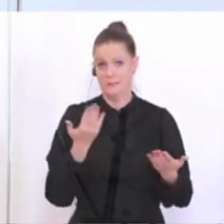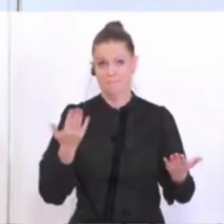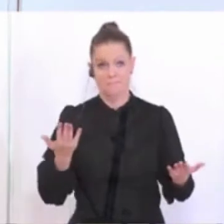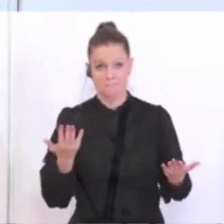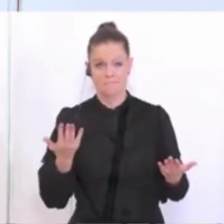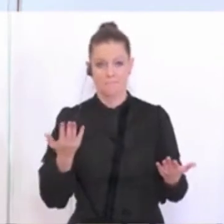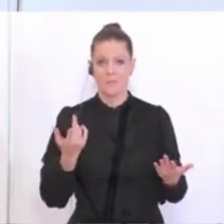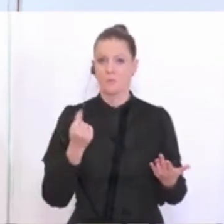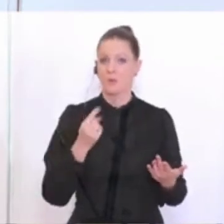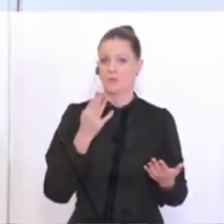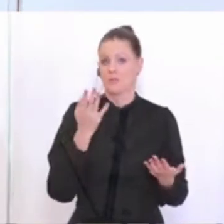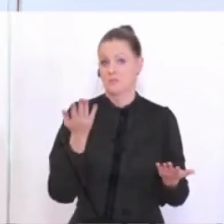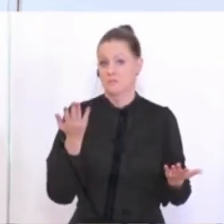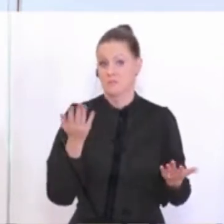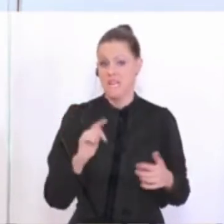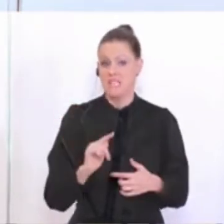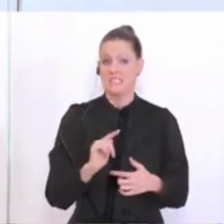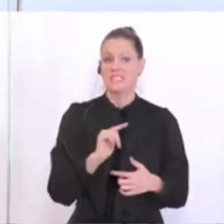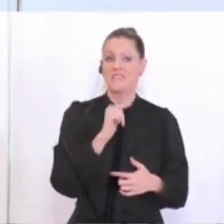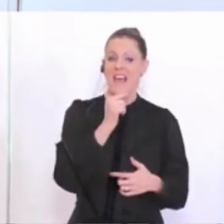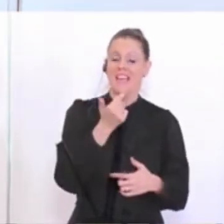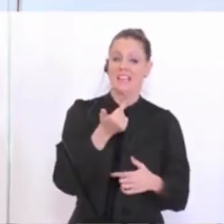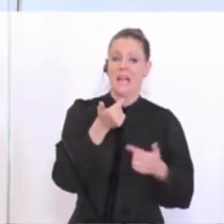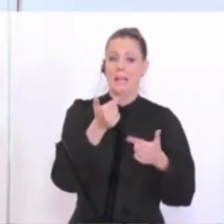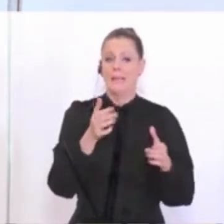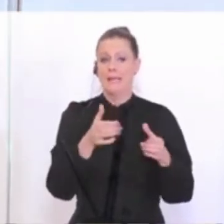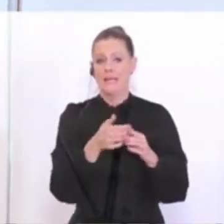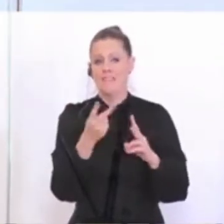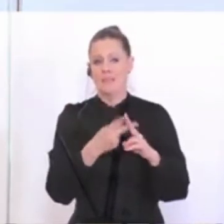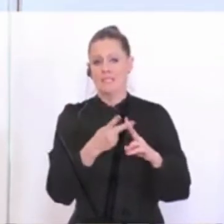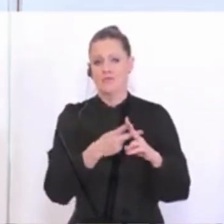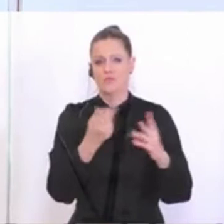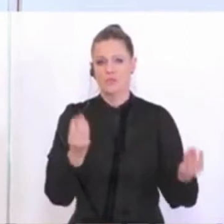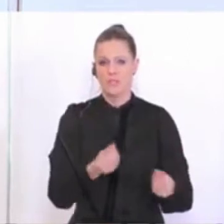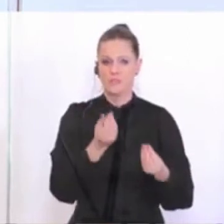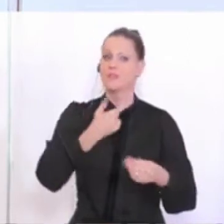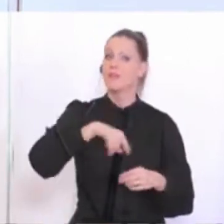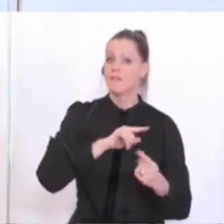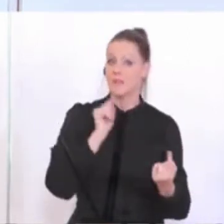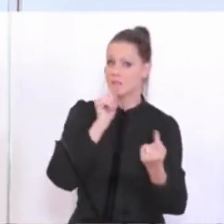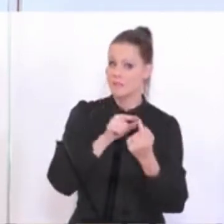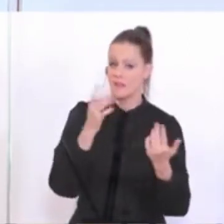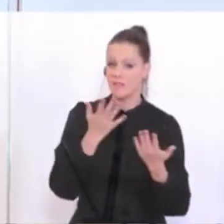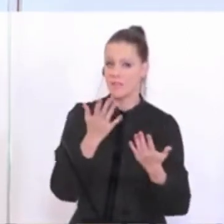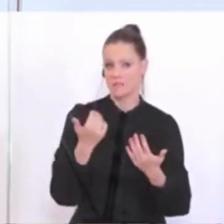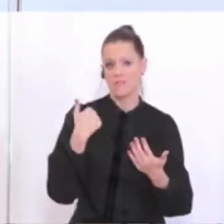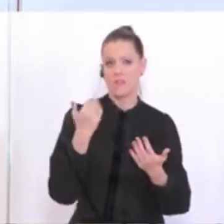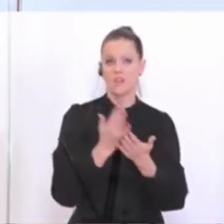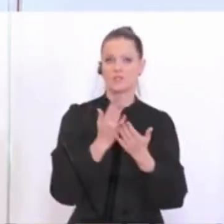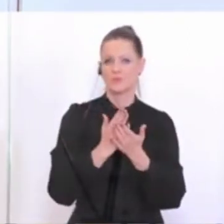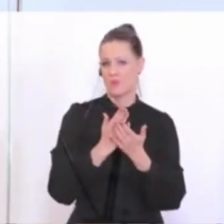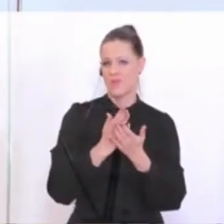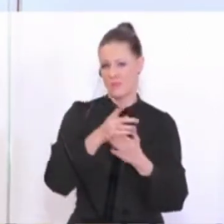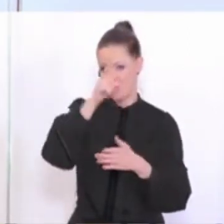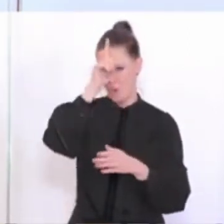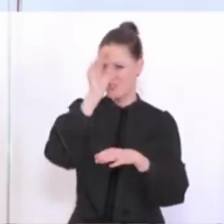Daraus könnten Sie schließen, dass die zweite Liga noch so ein bisschen dazwischen steht. Wir möchten jedenfalls einmal, genauso wie wir das in der Bundesrepublik